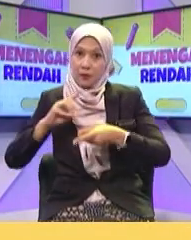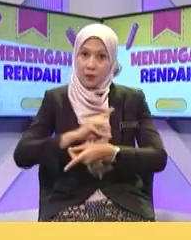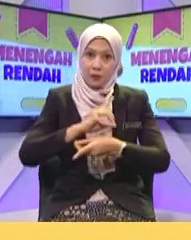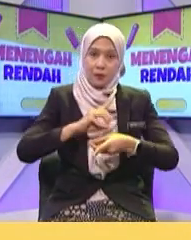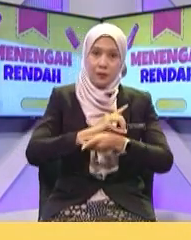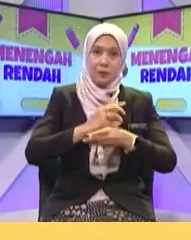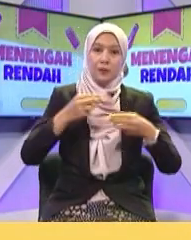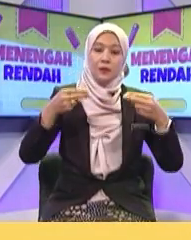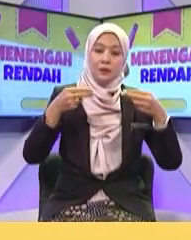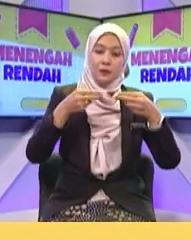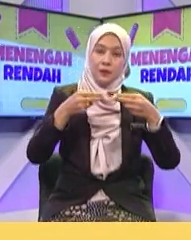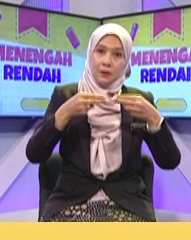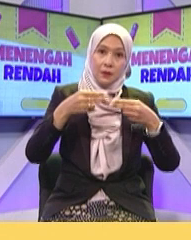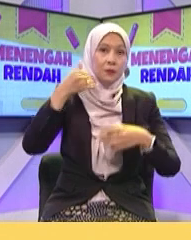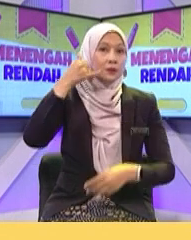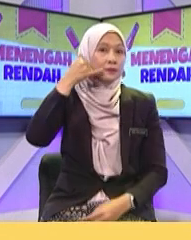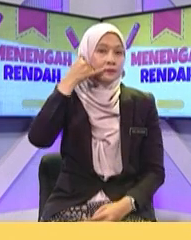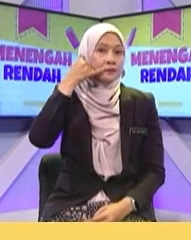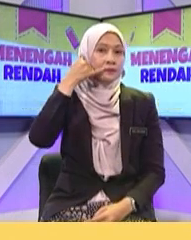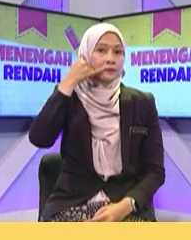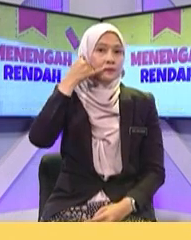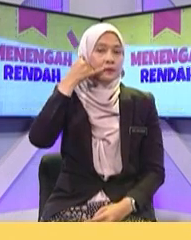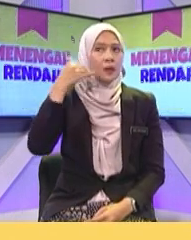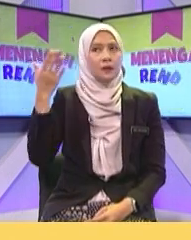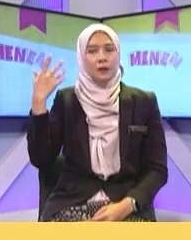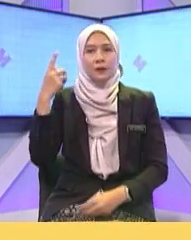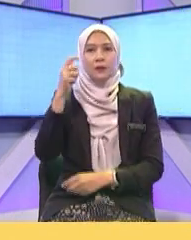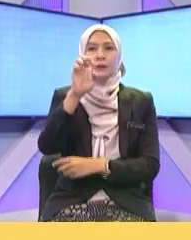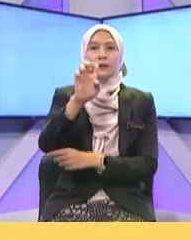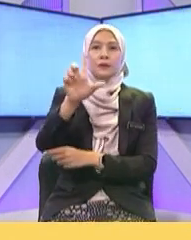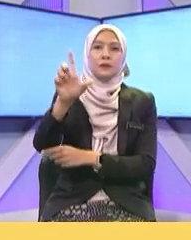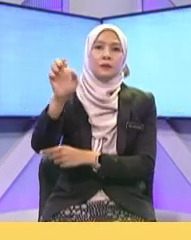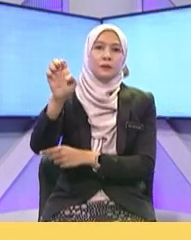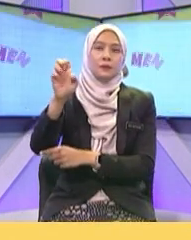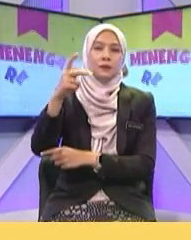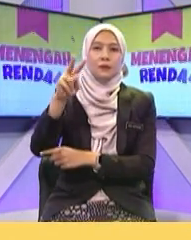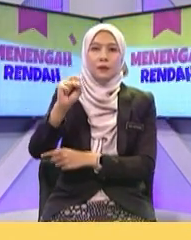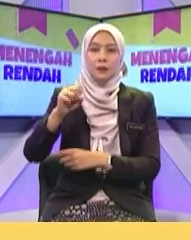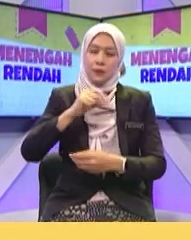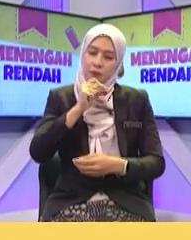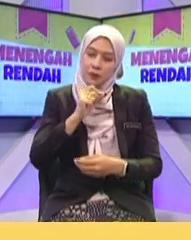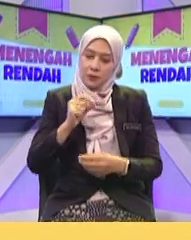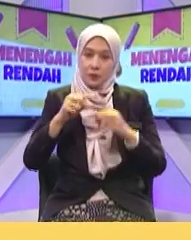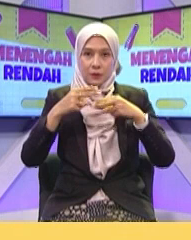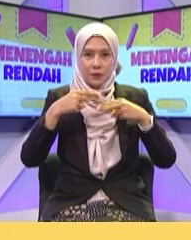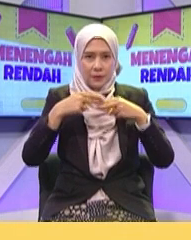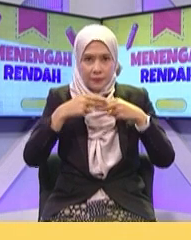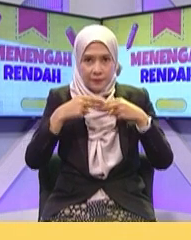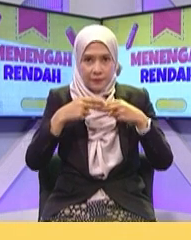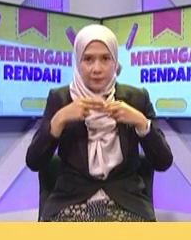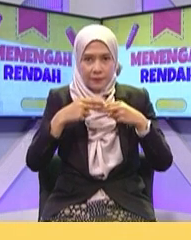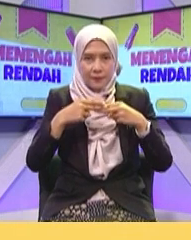disambungkan Dengan rangkaian telefon Tadi Telex tadi Kita just tulis Ataupun kita Untuk menghantar Mesej